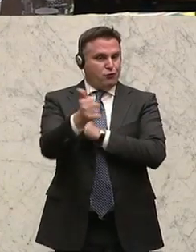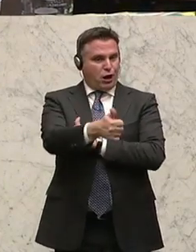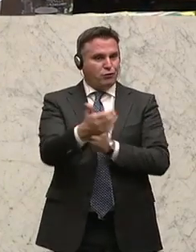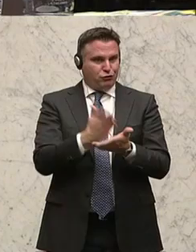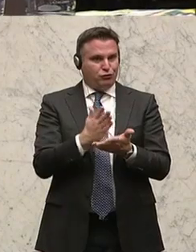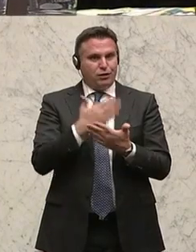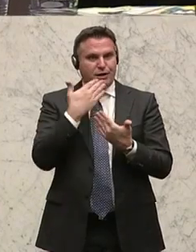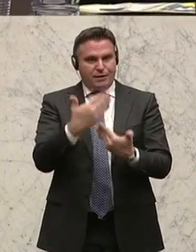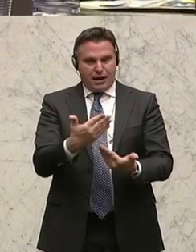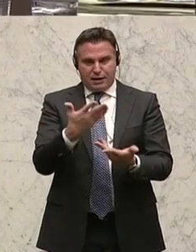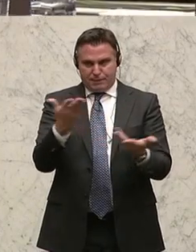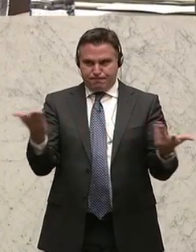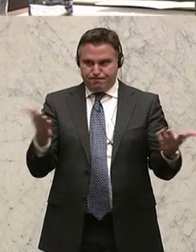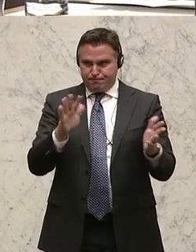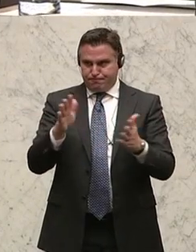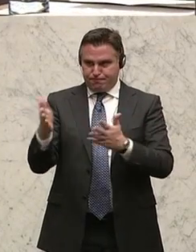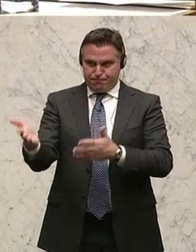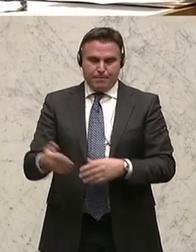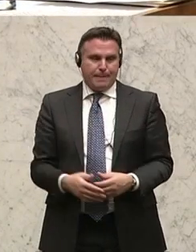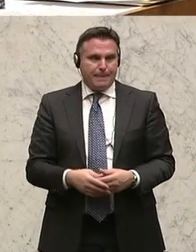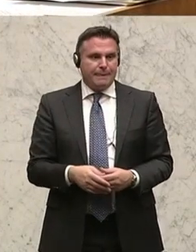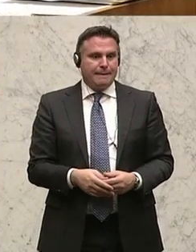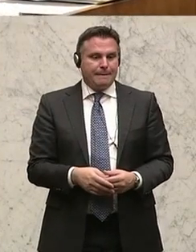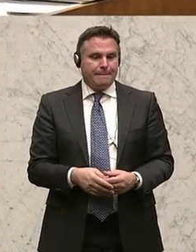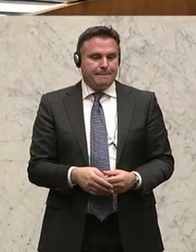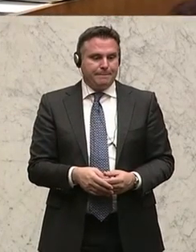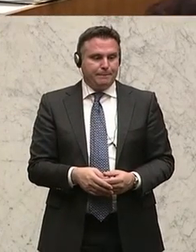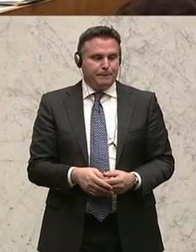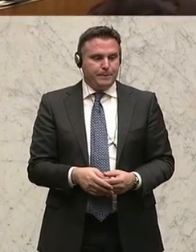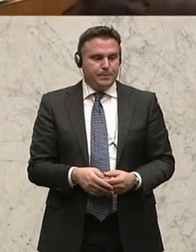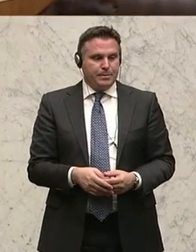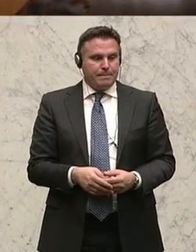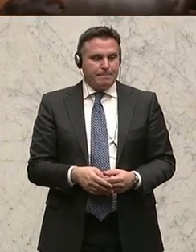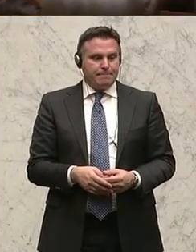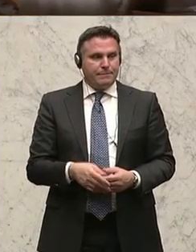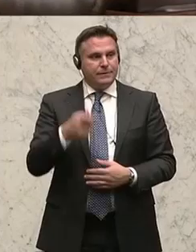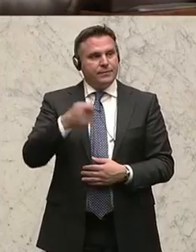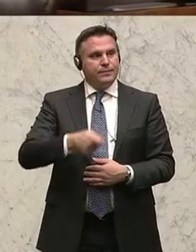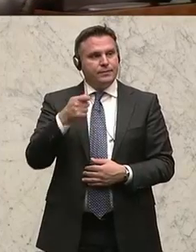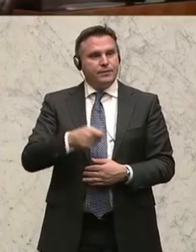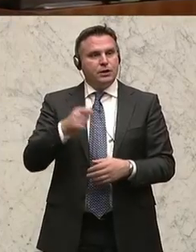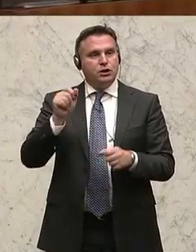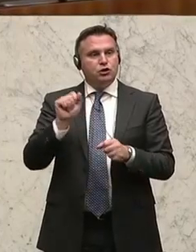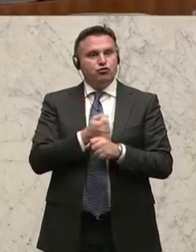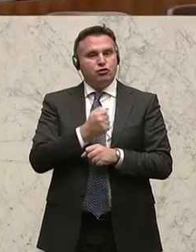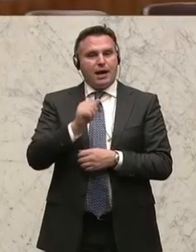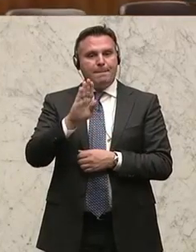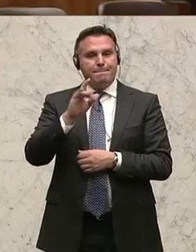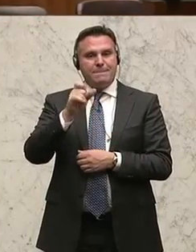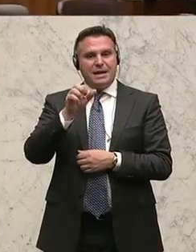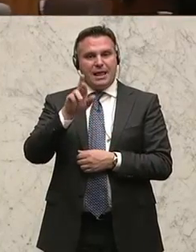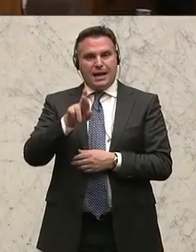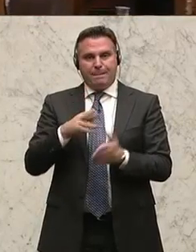gebracht. Danke vielmals. Peter Hauptner, Wirtschaftssprecher der ÖVP, hebt die Wichtigkeit der dualen Ausbildung hervor.